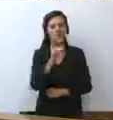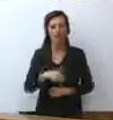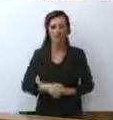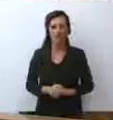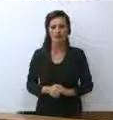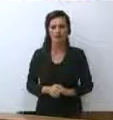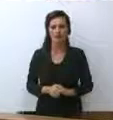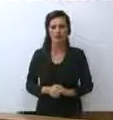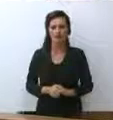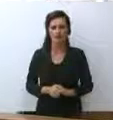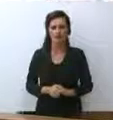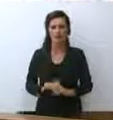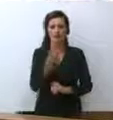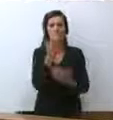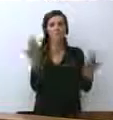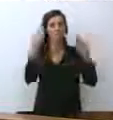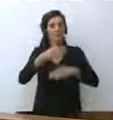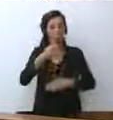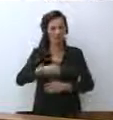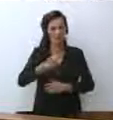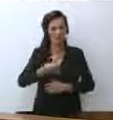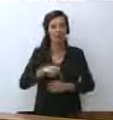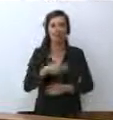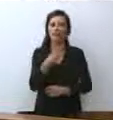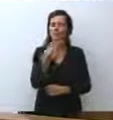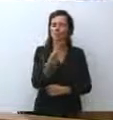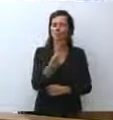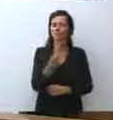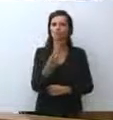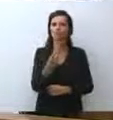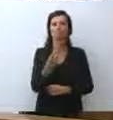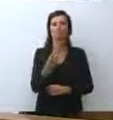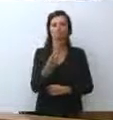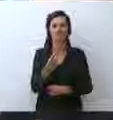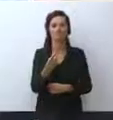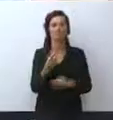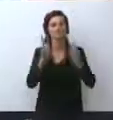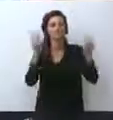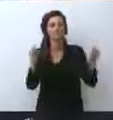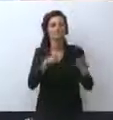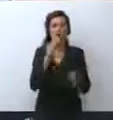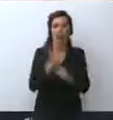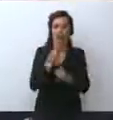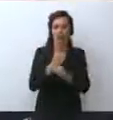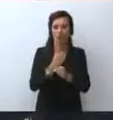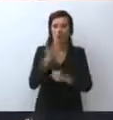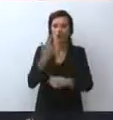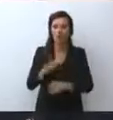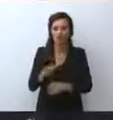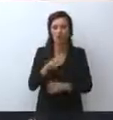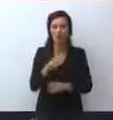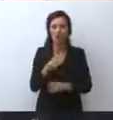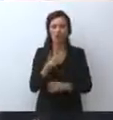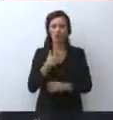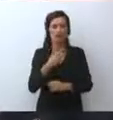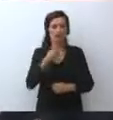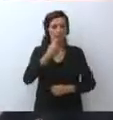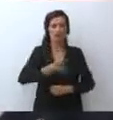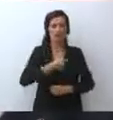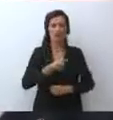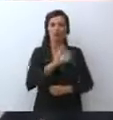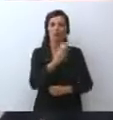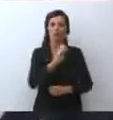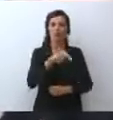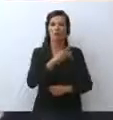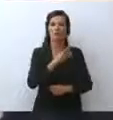Salve, Presidente. Accitatore, il lavoro va avanti un po' da settimane uno scontro a distanza tra il Presidente di Confindustria,